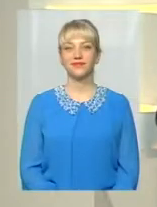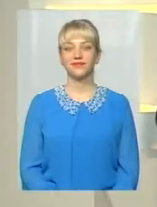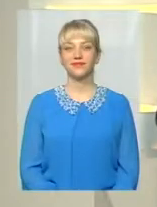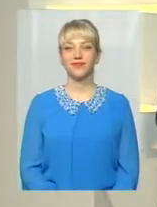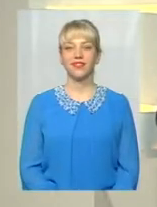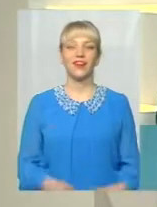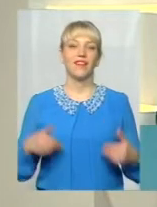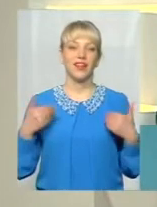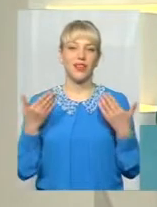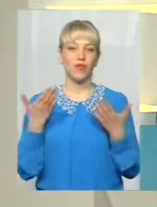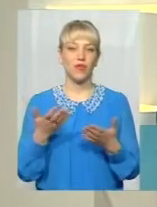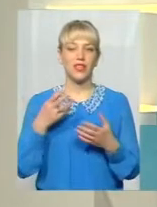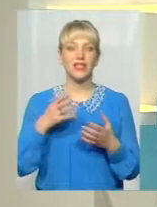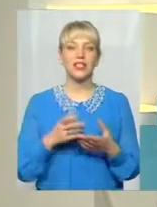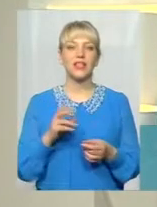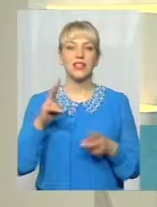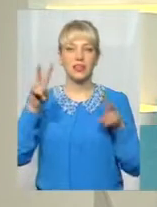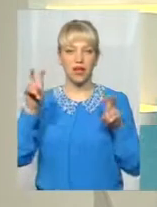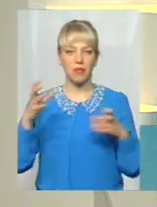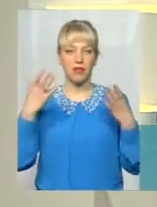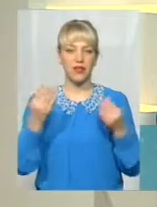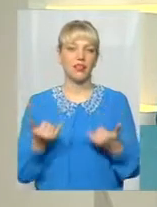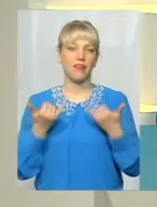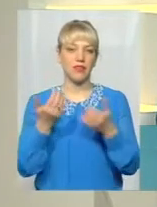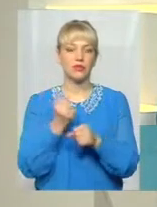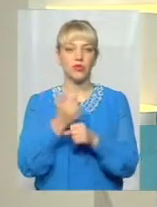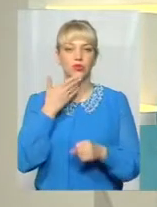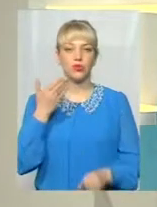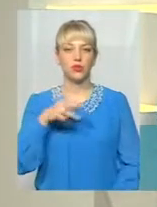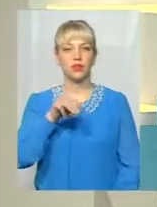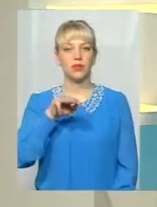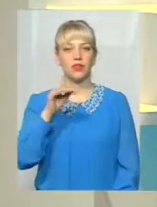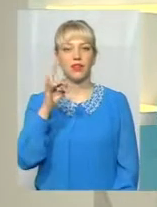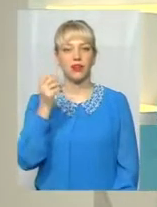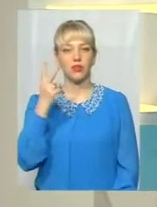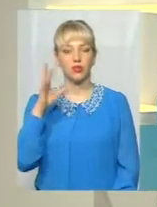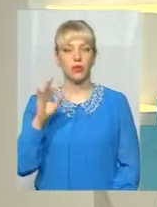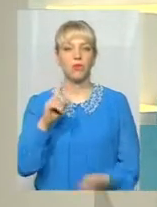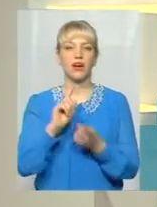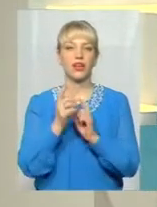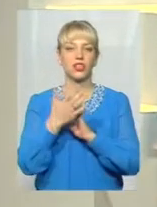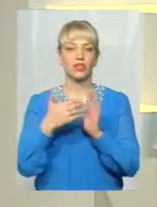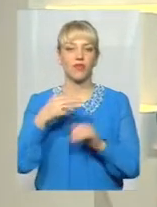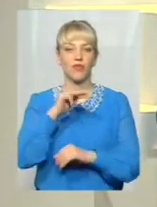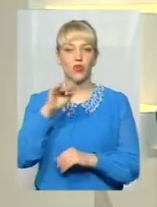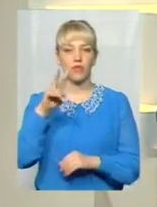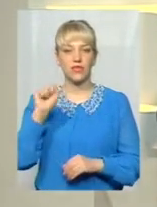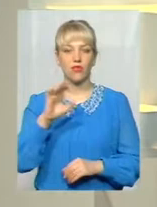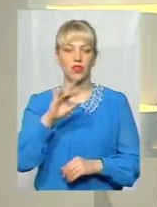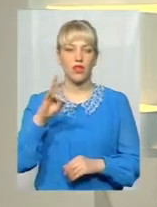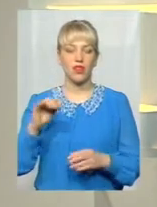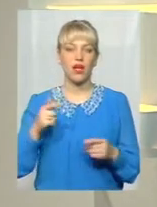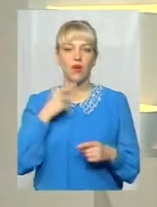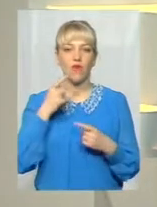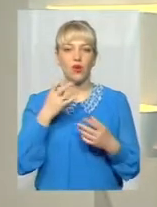Мої вітання на Суспільному тема дня. Сьогодні для вас у студії працює ведучий юномітражко, переклад на мову жестів Оксана Фіновська. Сьогодні